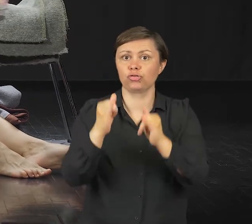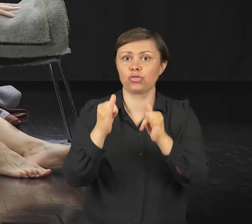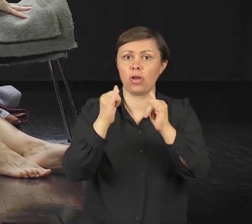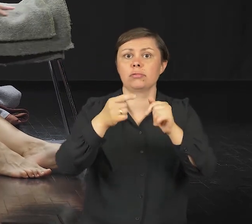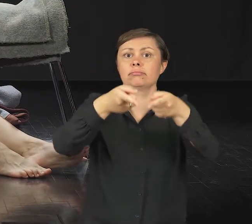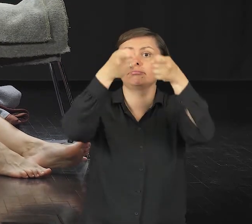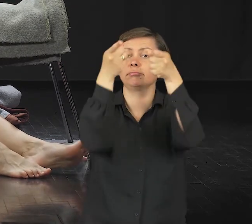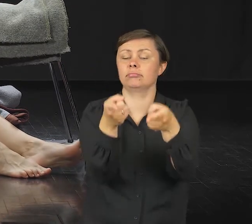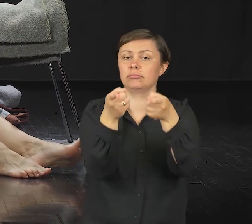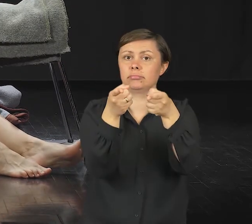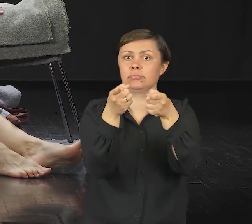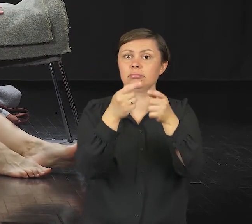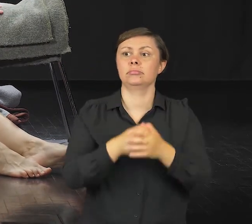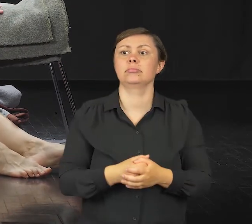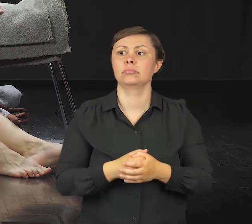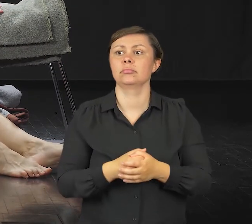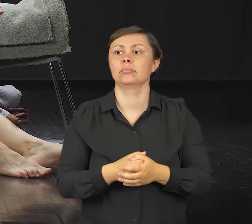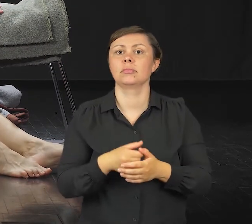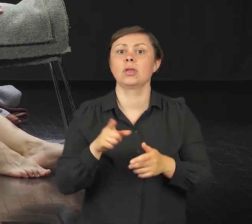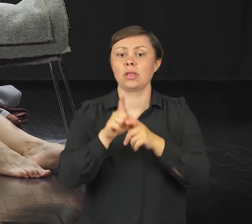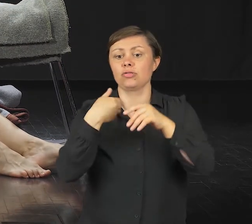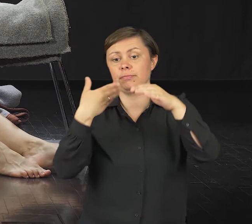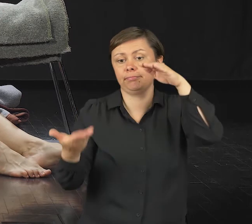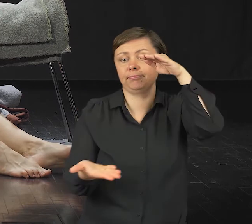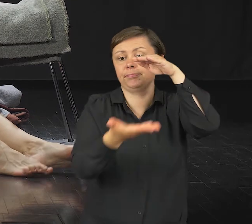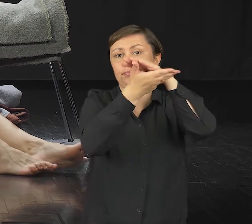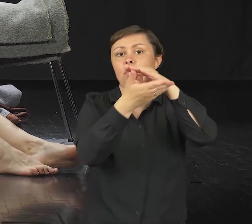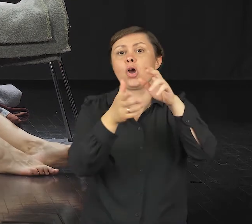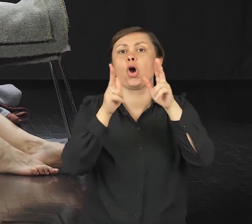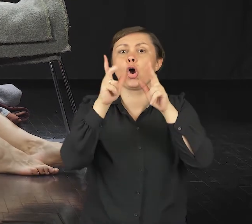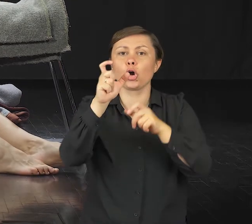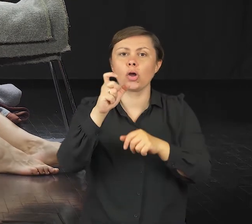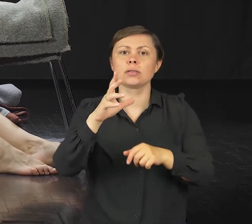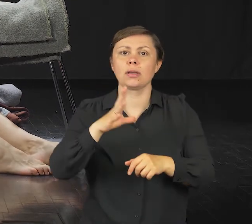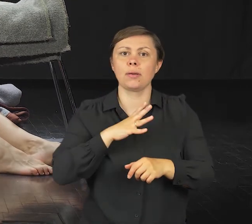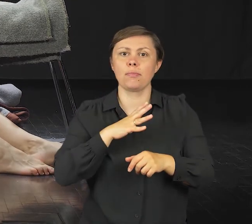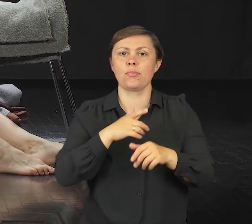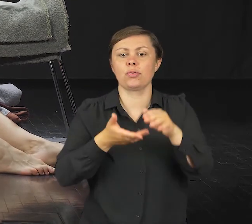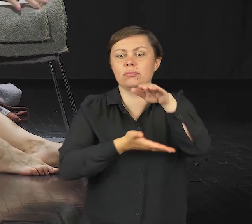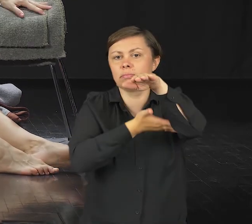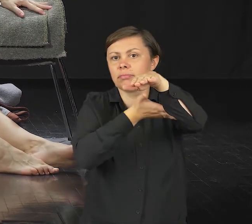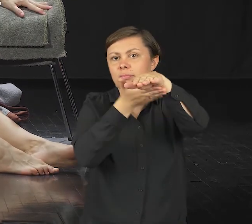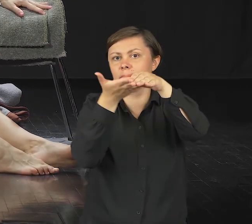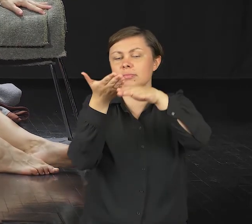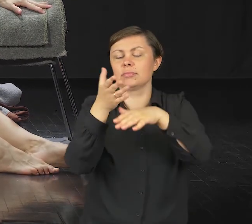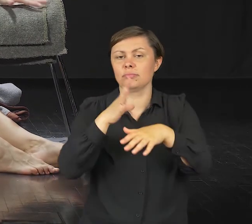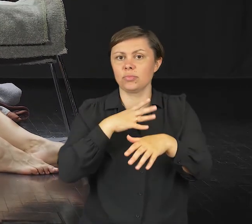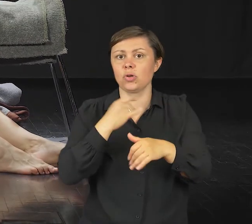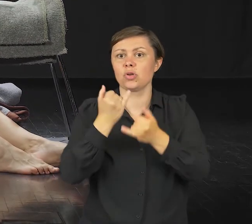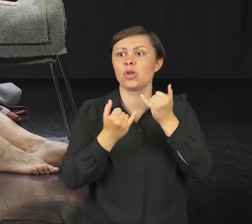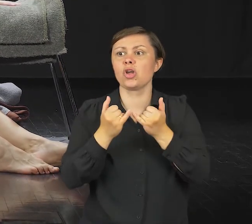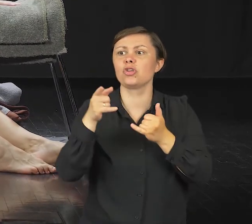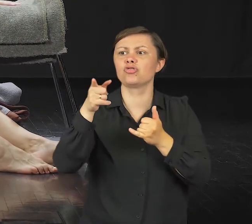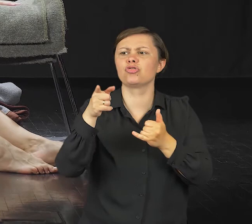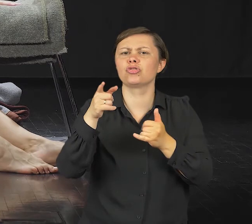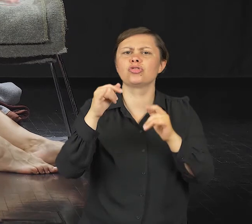na krześle. Podkładam sobie kod, żeby było przyjemnie, żeby tyły kolan były wypełnione. Jeżeli siedzisko krzesła będzie